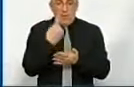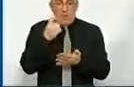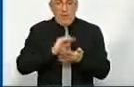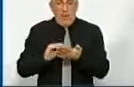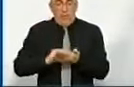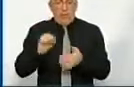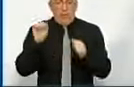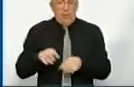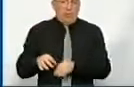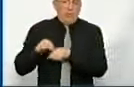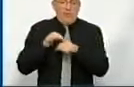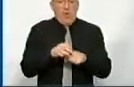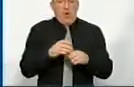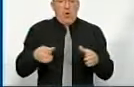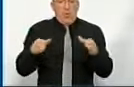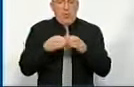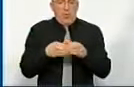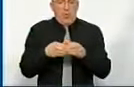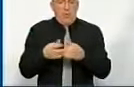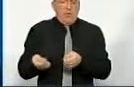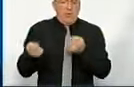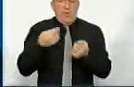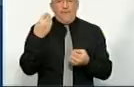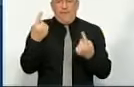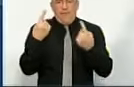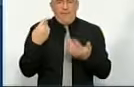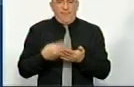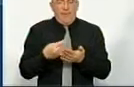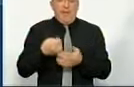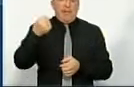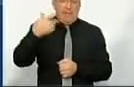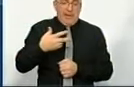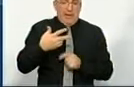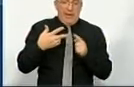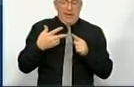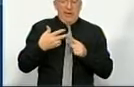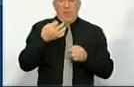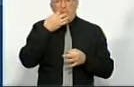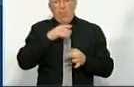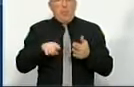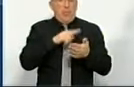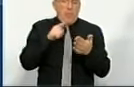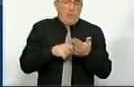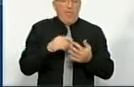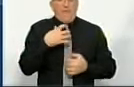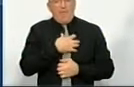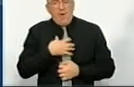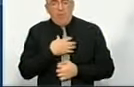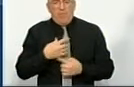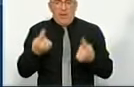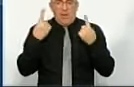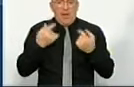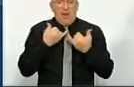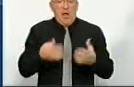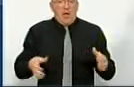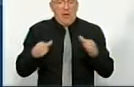написаних може привести громаді величезний фінансовий ресурс. Третій момент – це по будь-якому питанню, важливому, глобальному